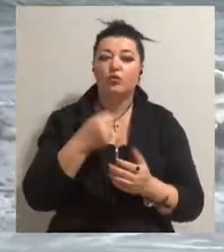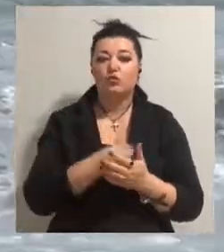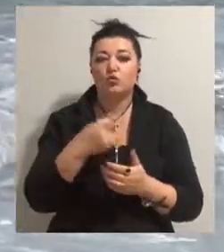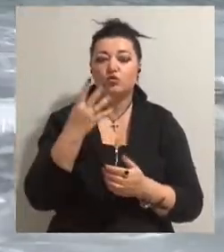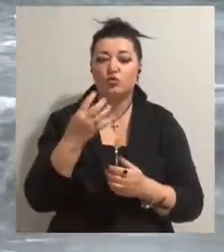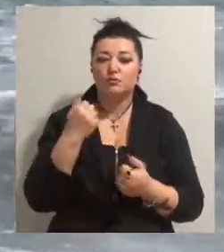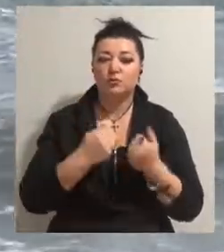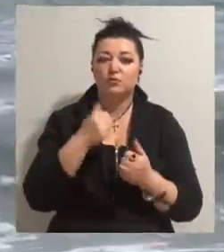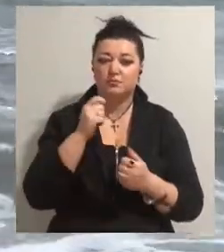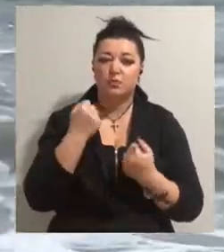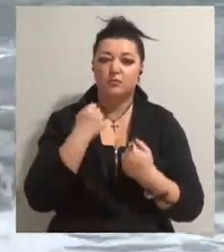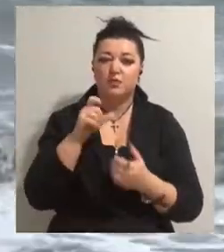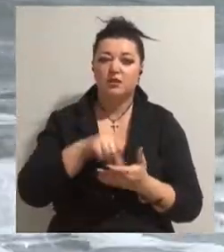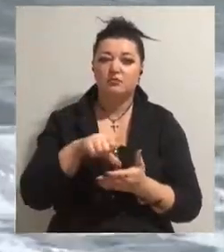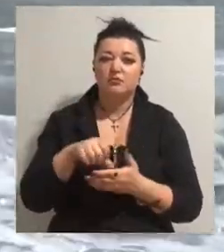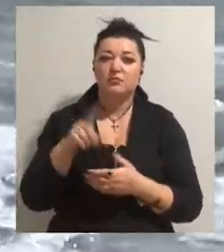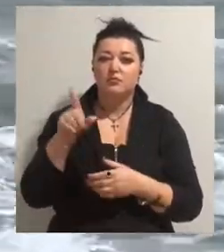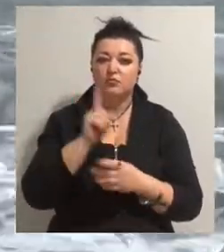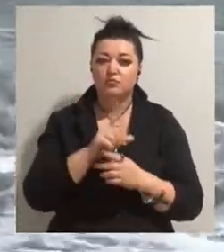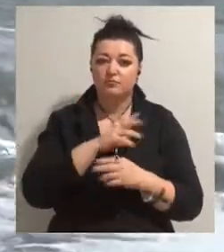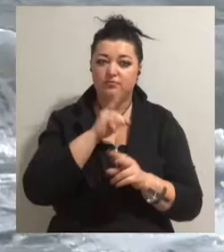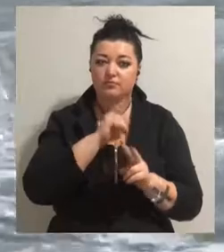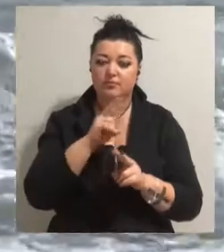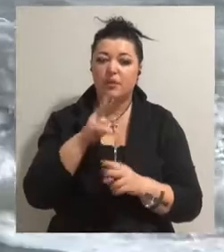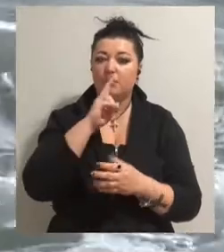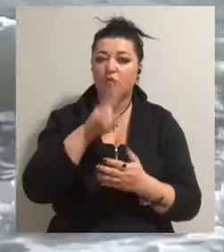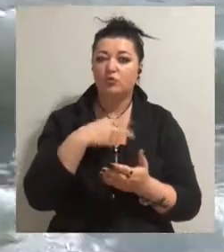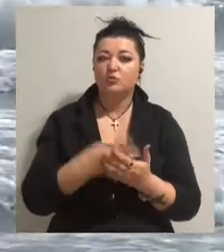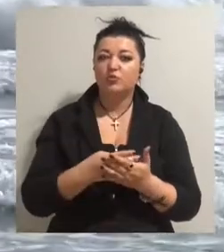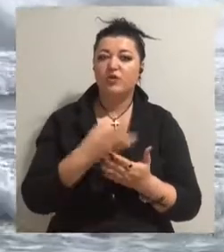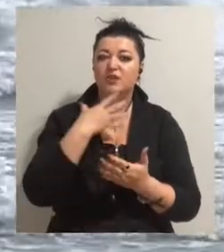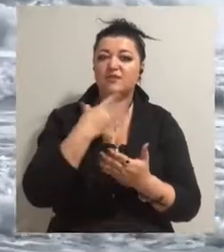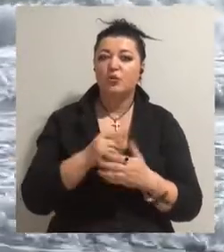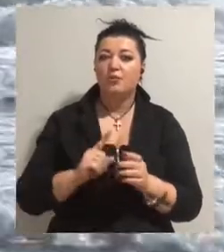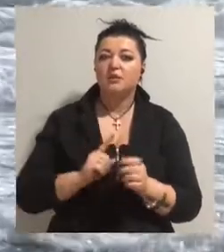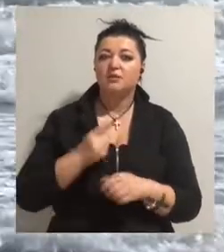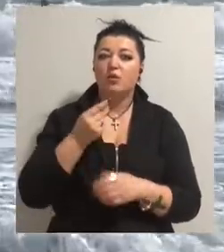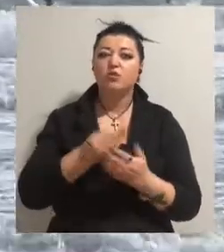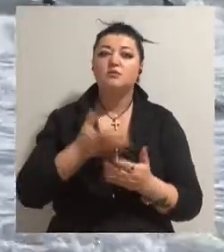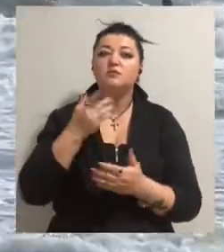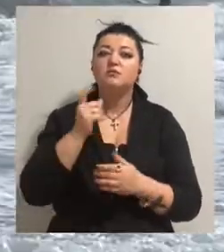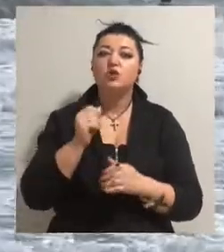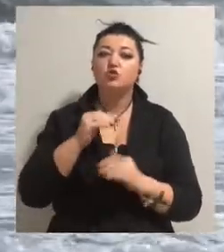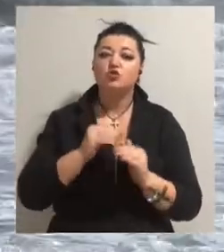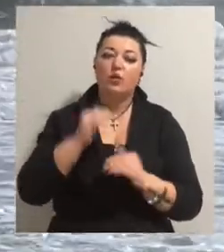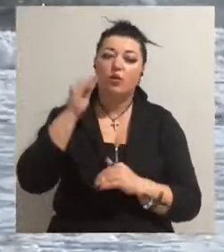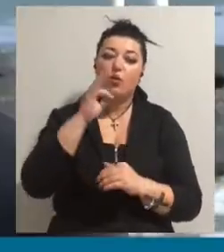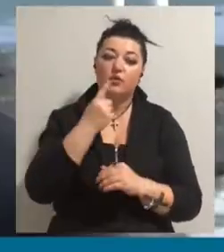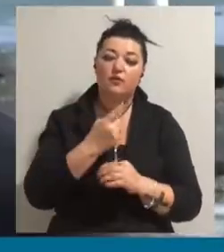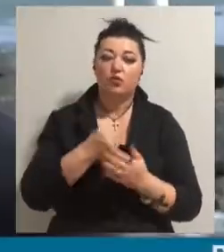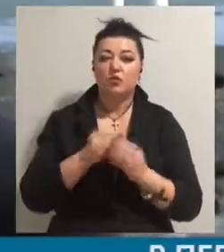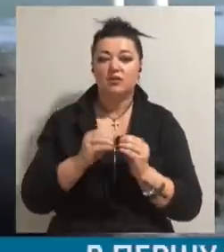райдер має зловити хвилі і продемонструвати свою майстерність. Оцінюють спортсменів за шкалою від одного до десяти балів.